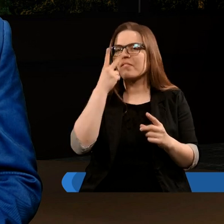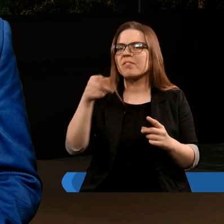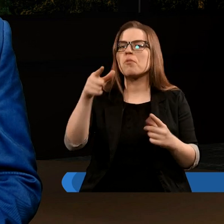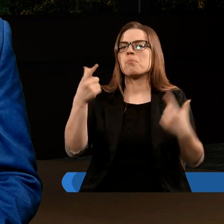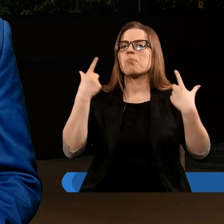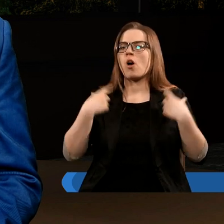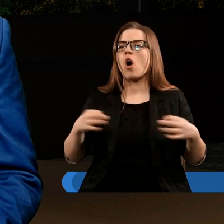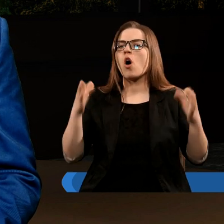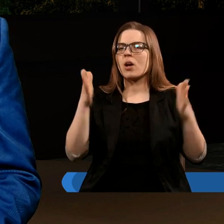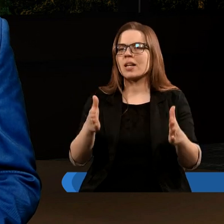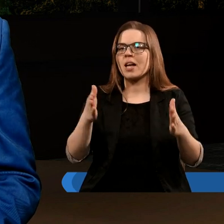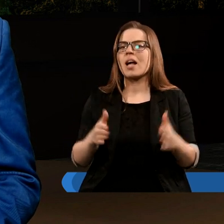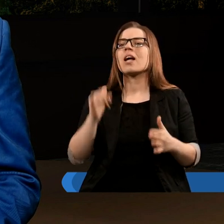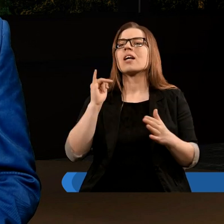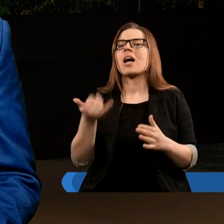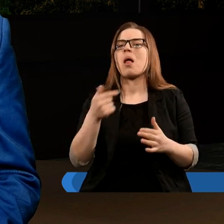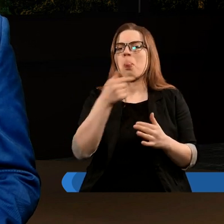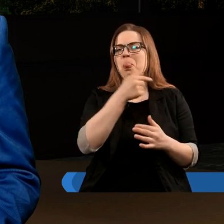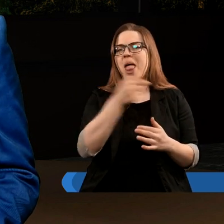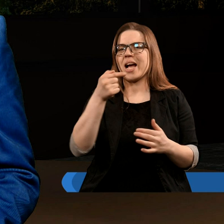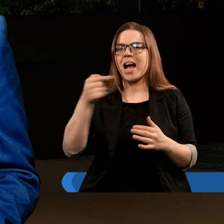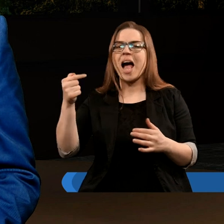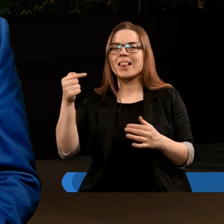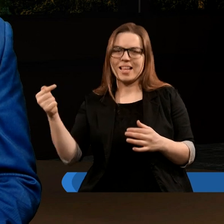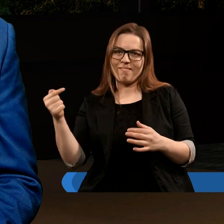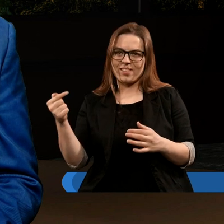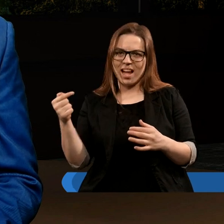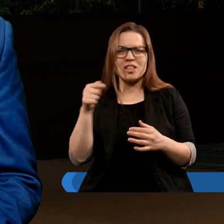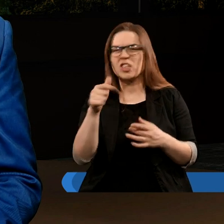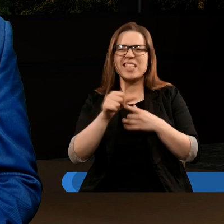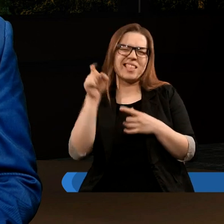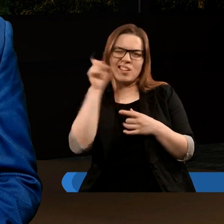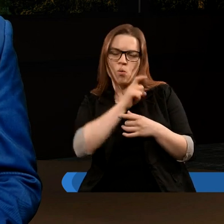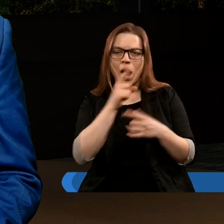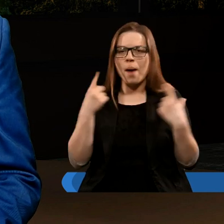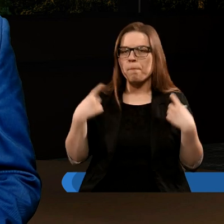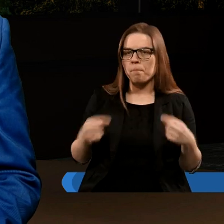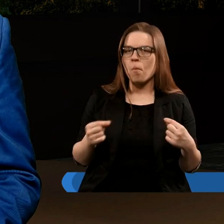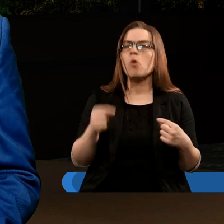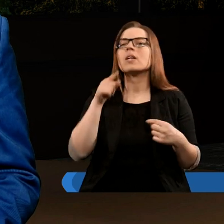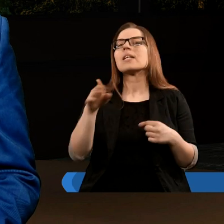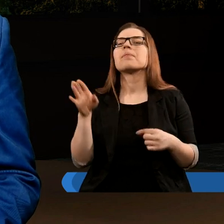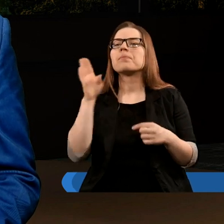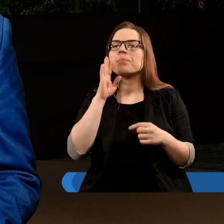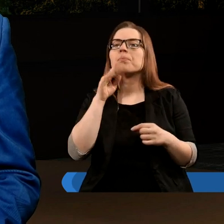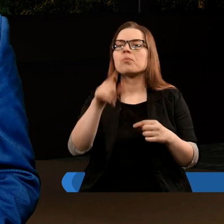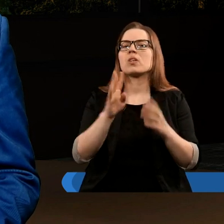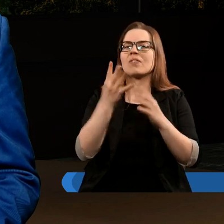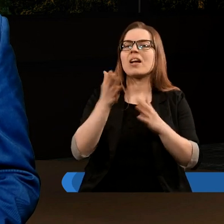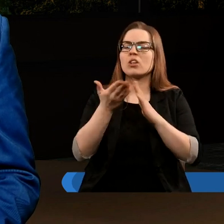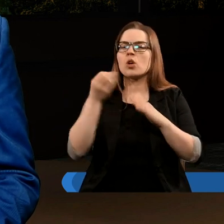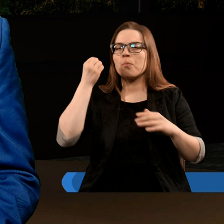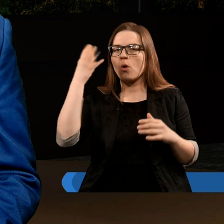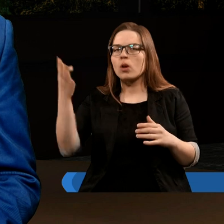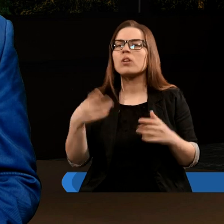postać dla czytelnika odbierana jako negatywna. Potem widzimy podobny motyw, jak już wspomniałem, w czwartej księdze